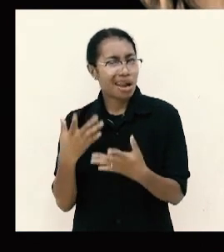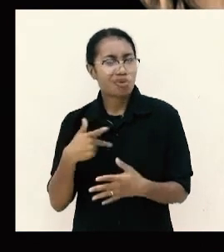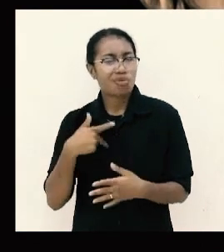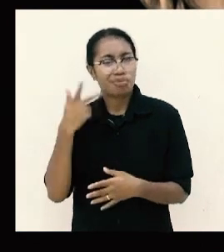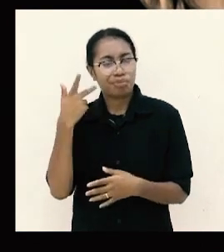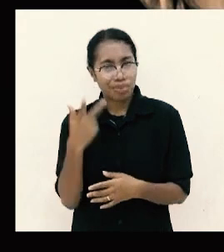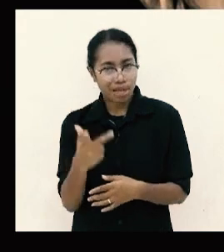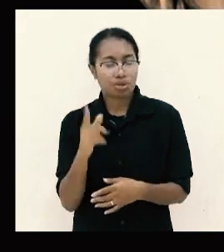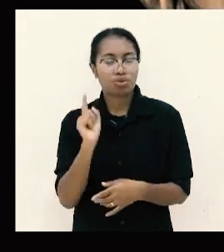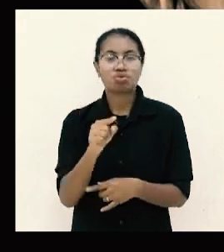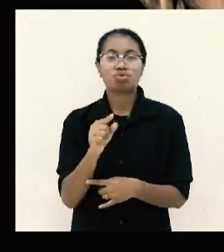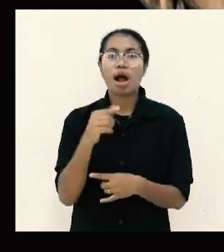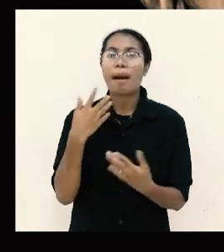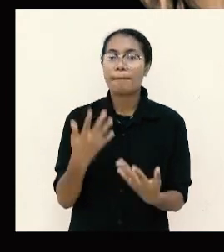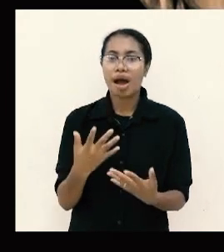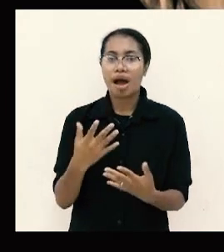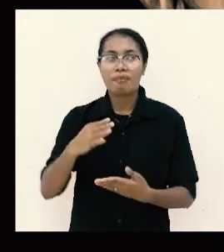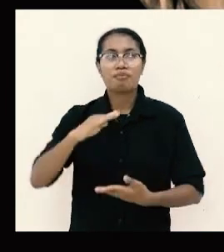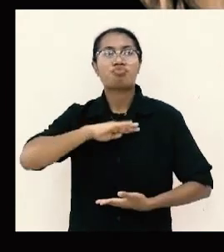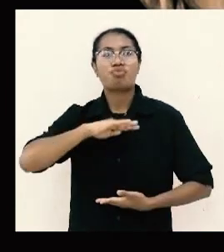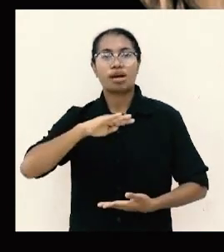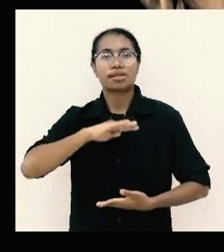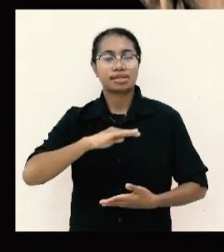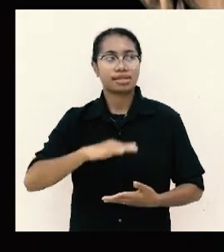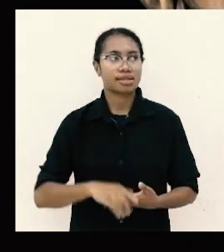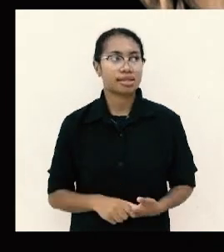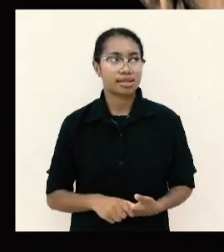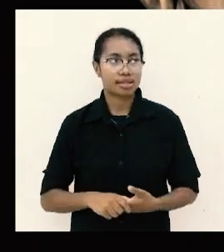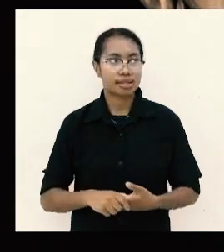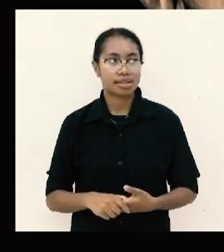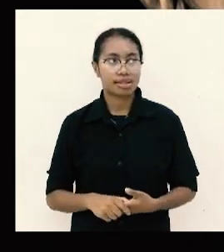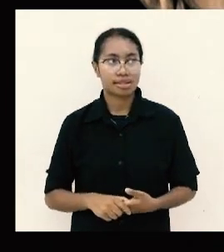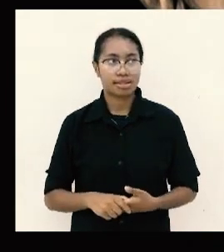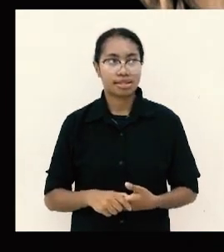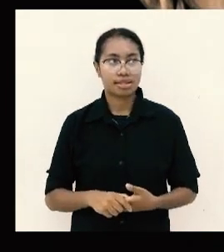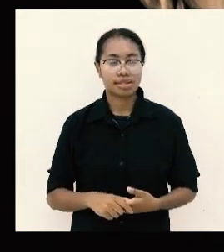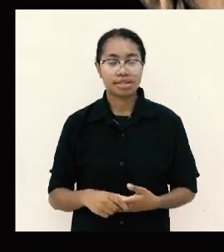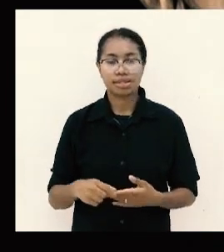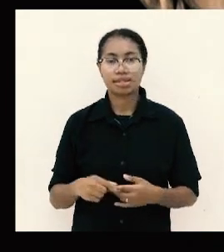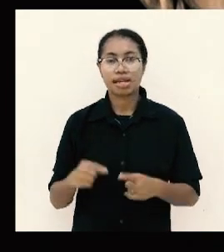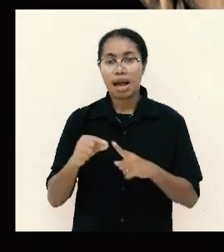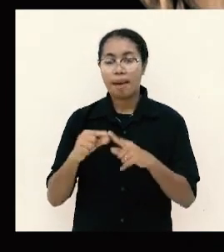untuk puas paulus